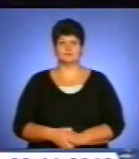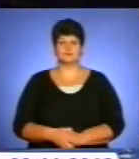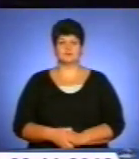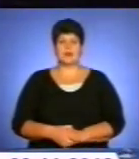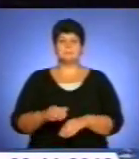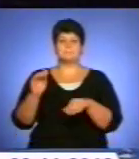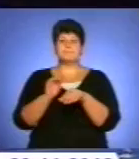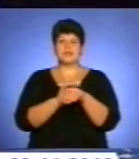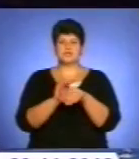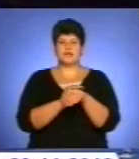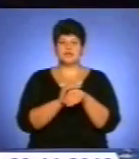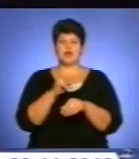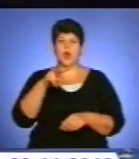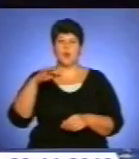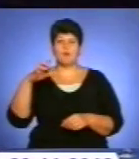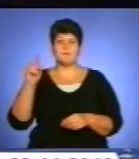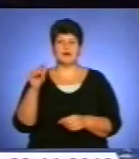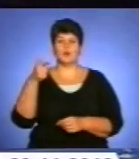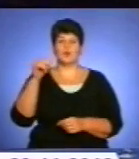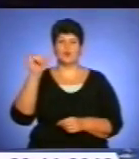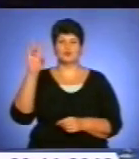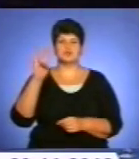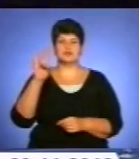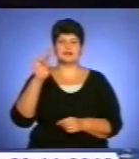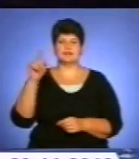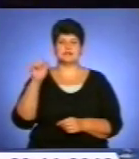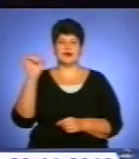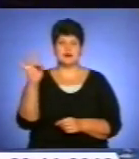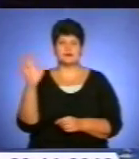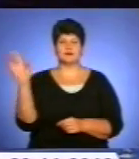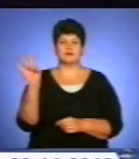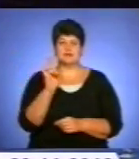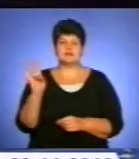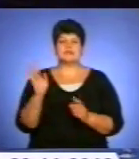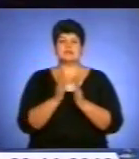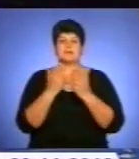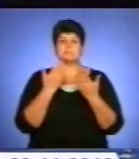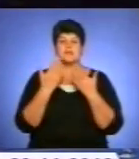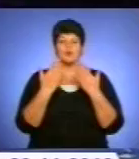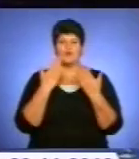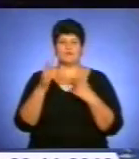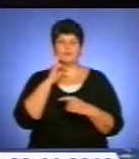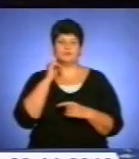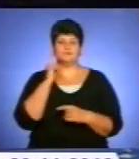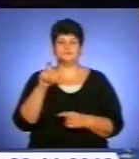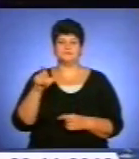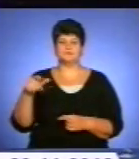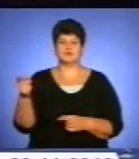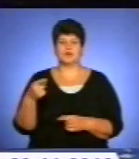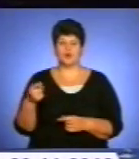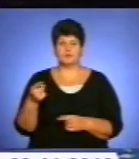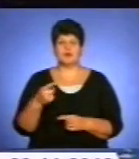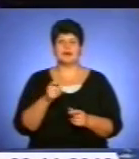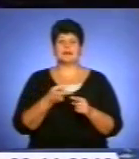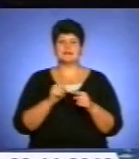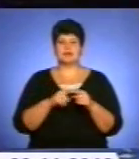Блаженніший Любомир Гузар спілкувався із молоддю Тернополя. Тема – «Через терний дозірок. Патріарх Йосиф Сліпий – людина правди і